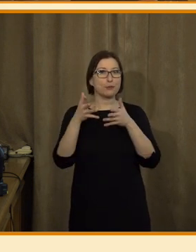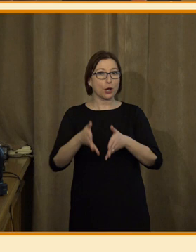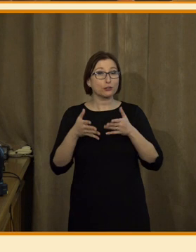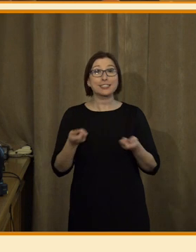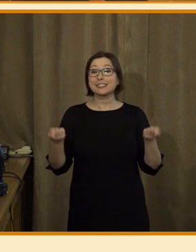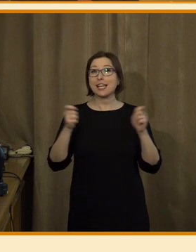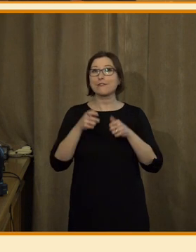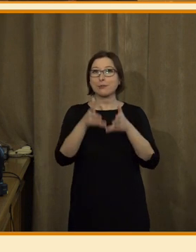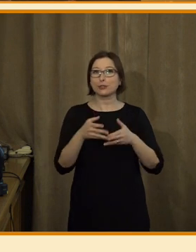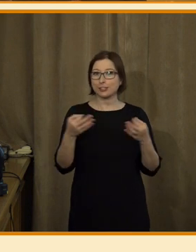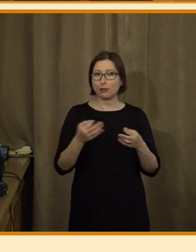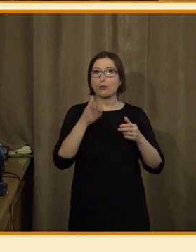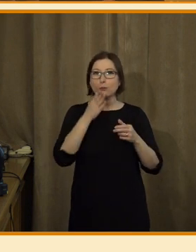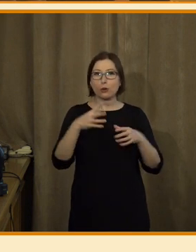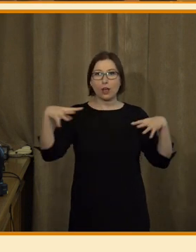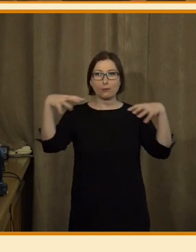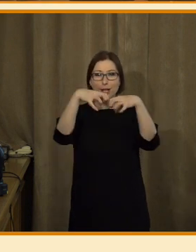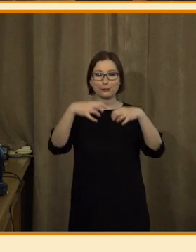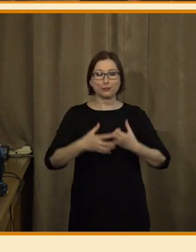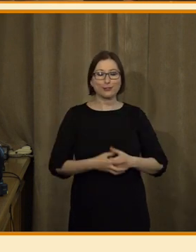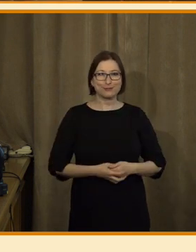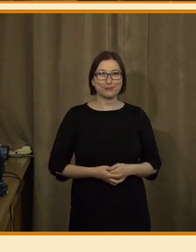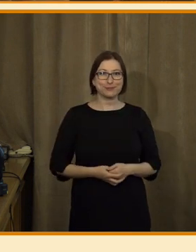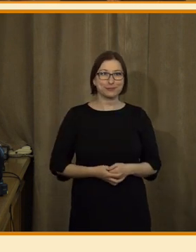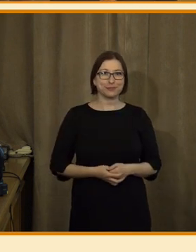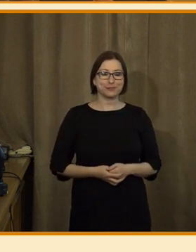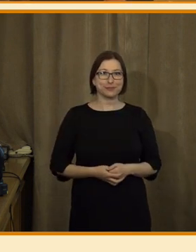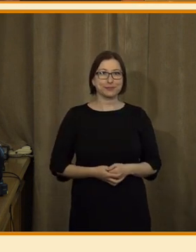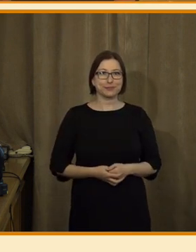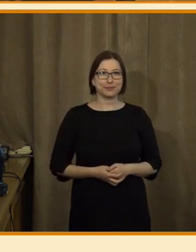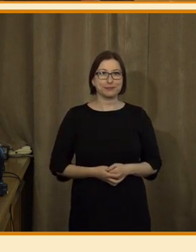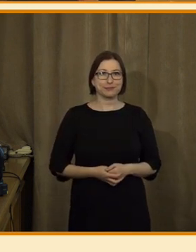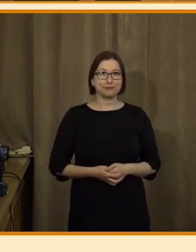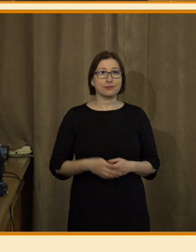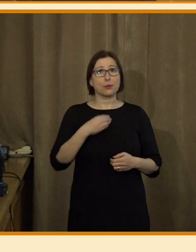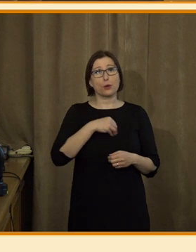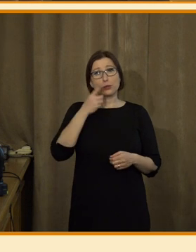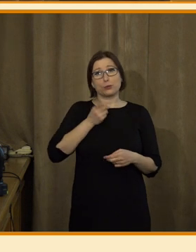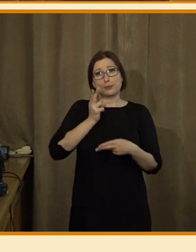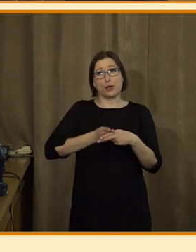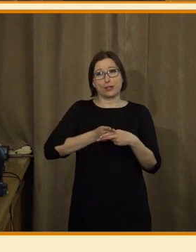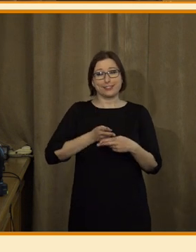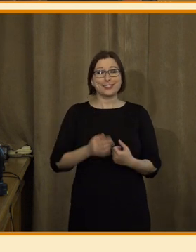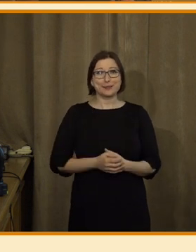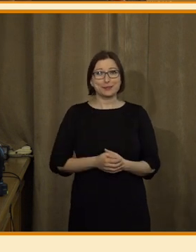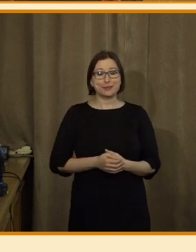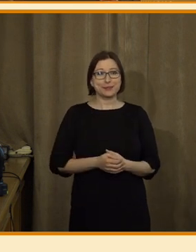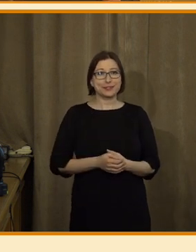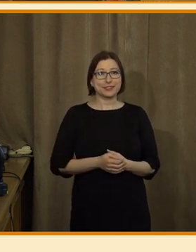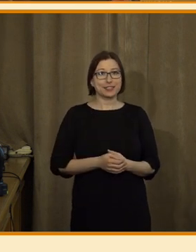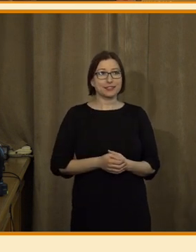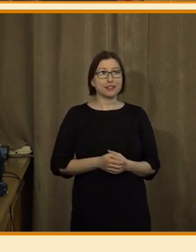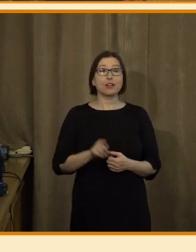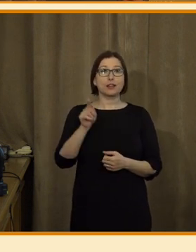Na závěr počasí čeká nás oblační... Dobře, budeme končit. Bohužel bude muset končit. Tak tohle je robot, jo.